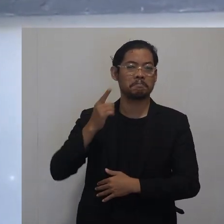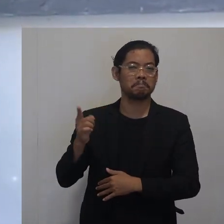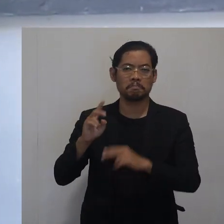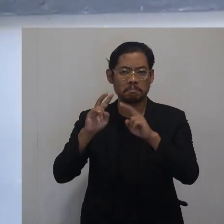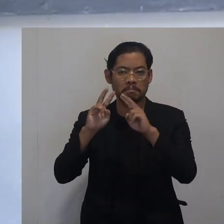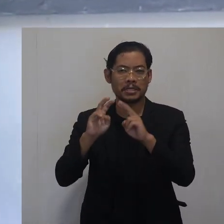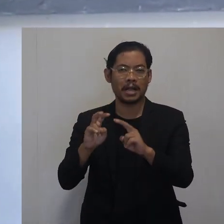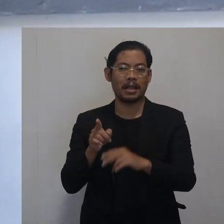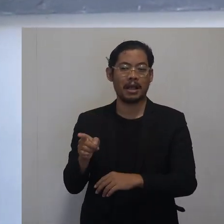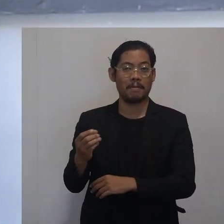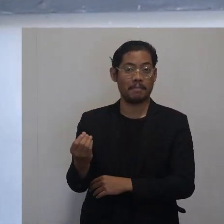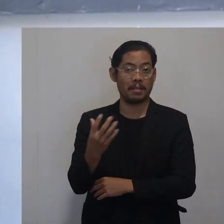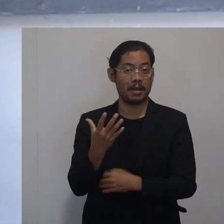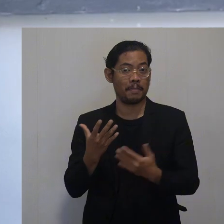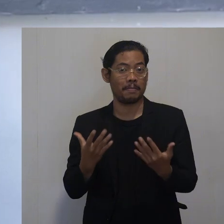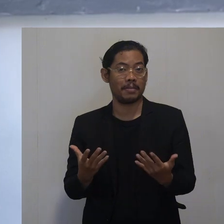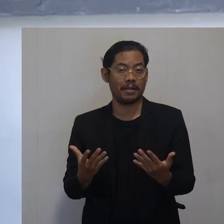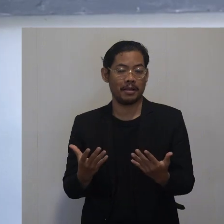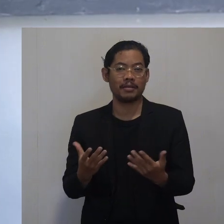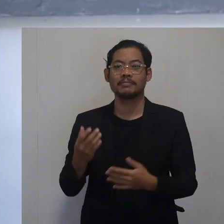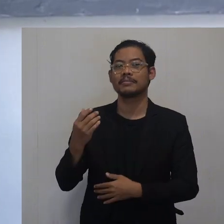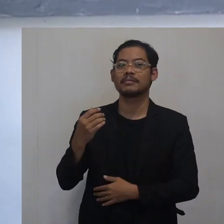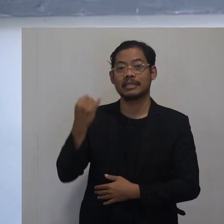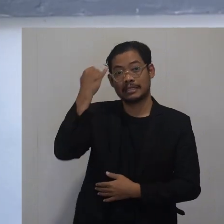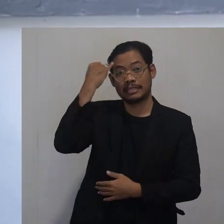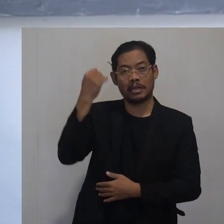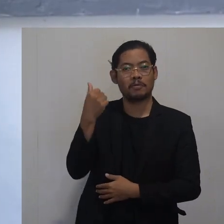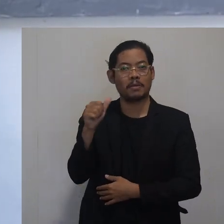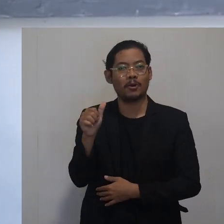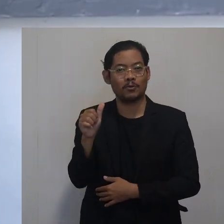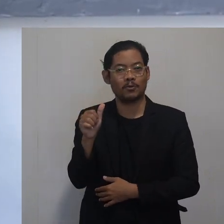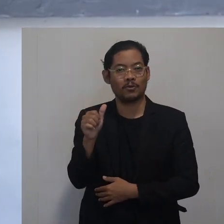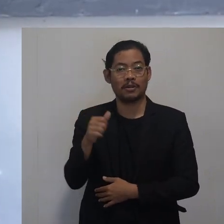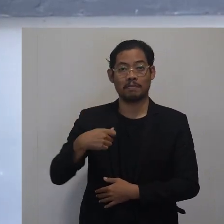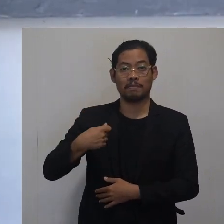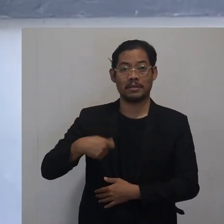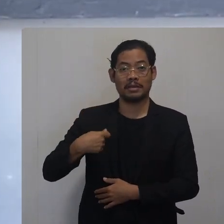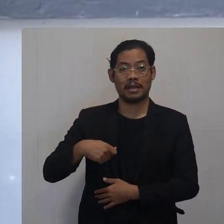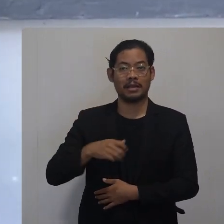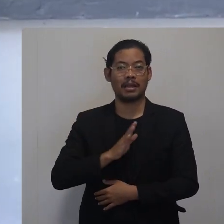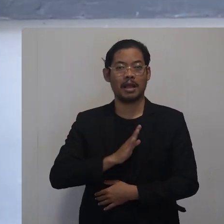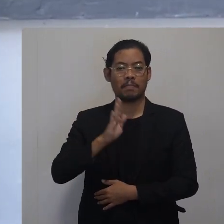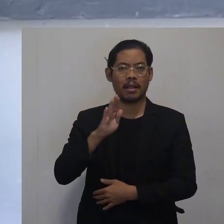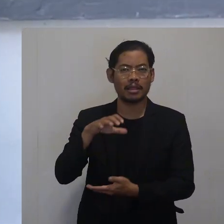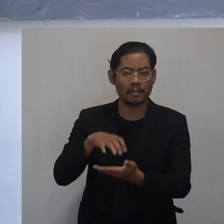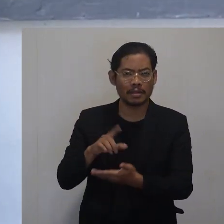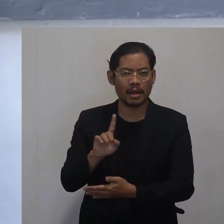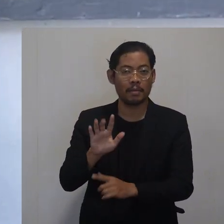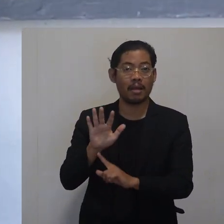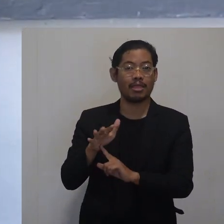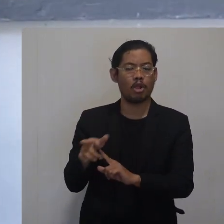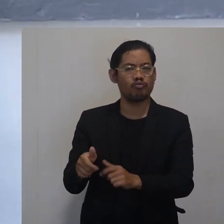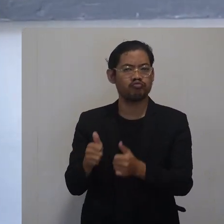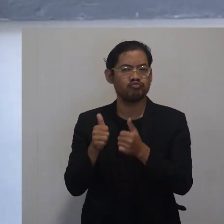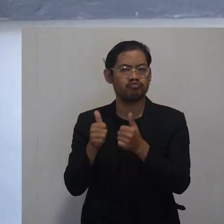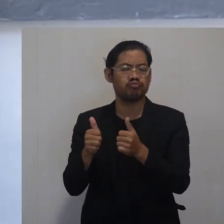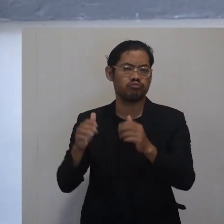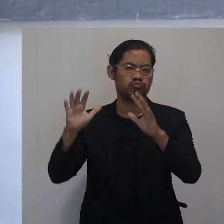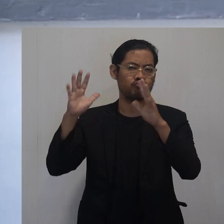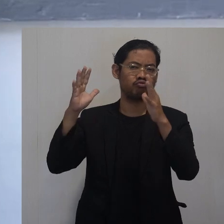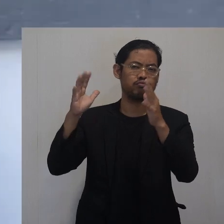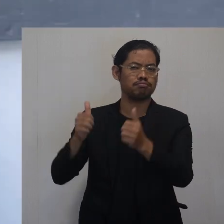kobul kelaru, mereka sangat mengapresiasi adanya inovasi yang dimiliki oleh lemenat kabupaten gantul.